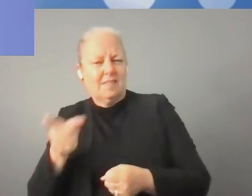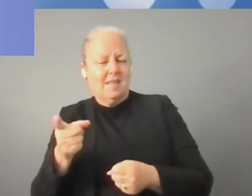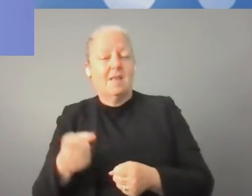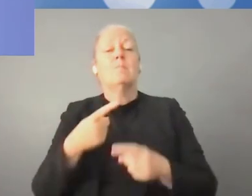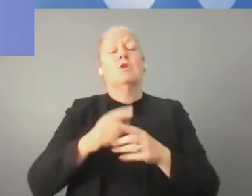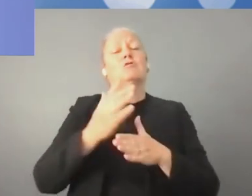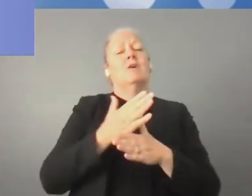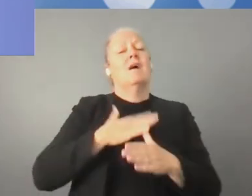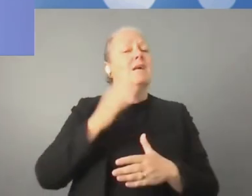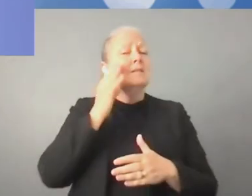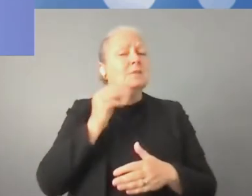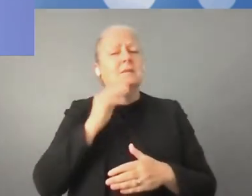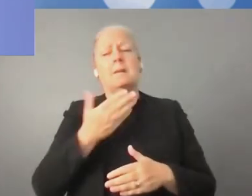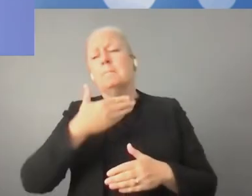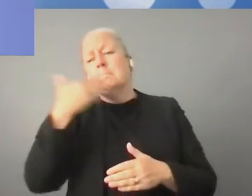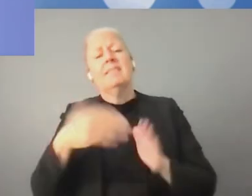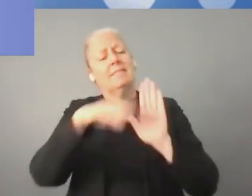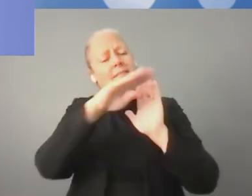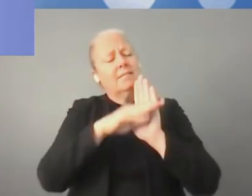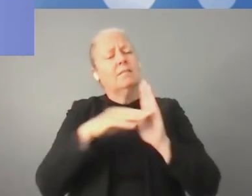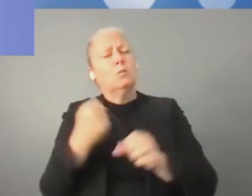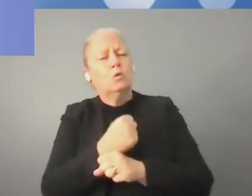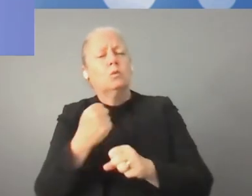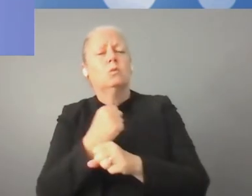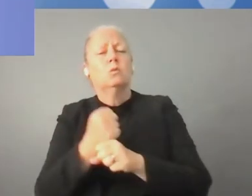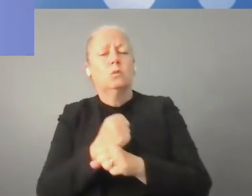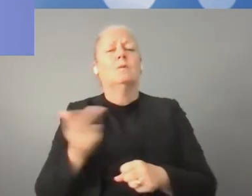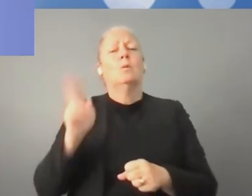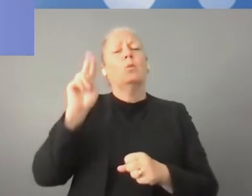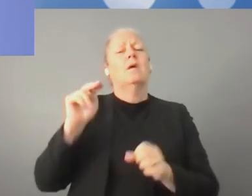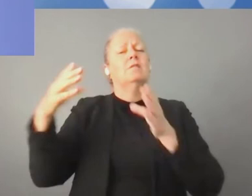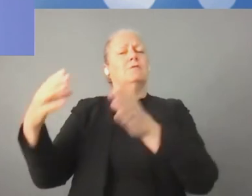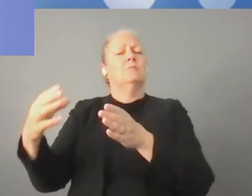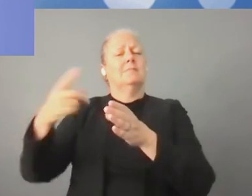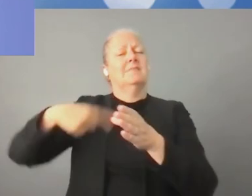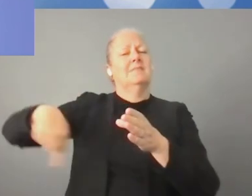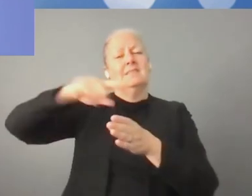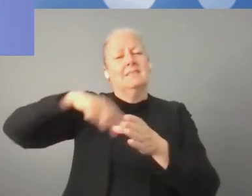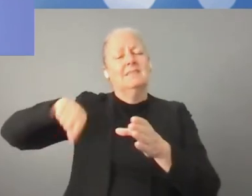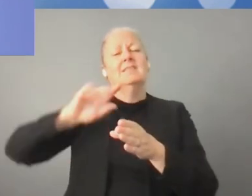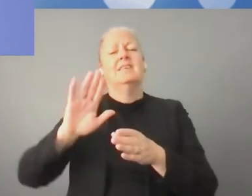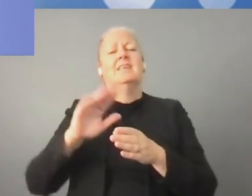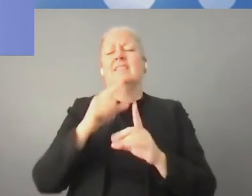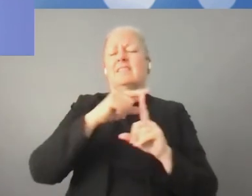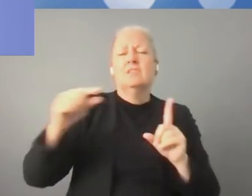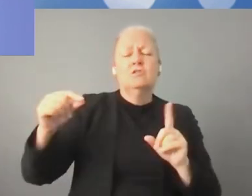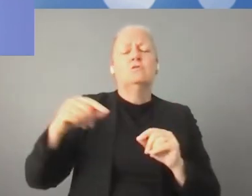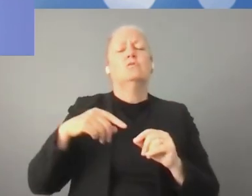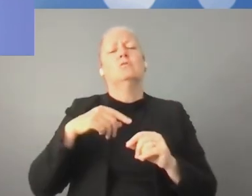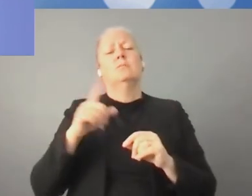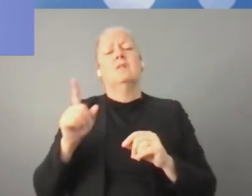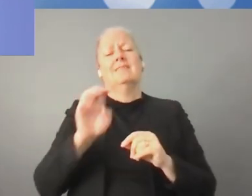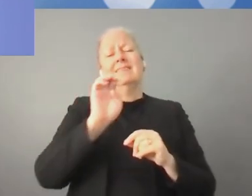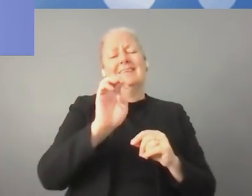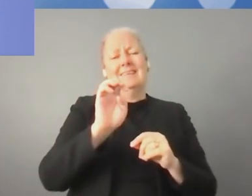Będziemy również dzielić się naszymi najlepszymi praktykami, naszą wiedzą techniczną w ramach grup